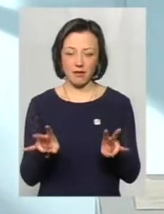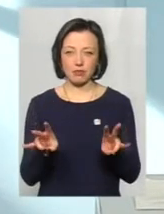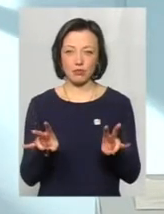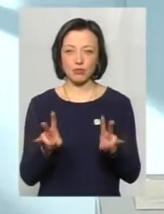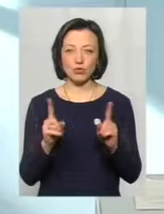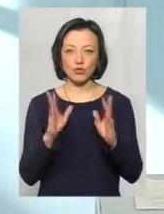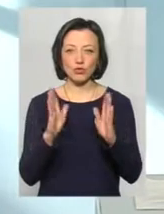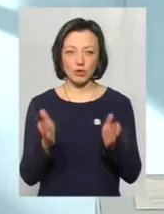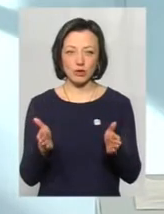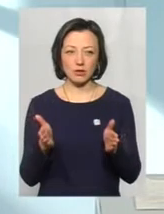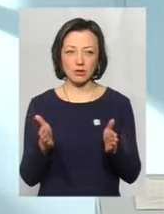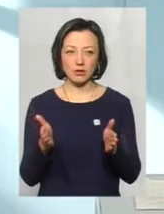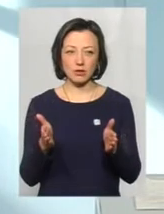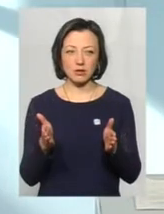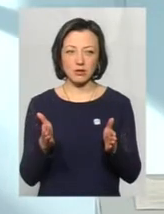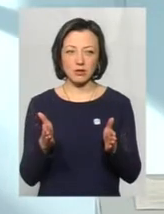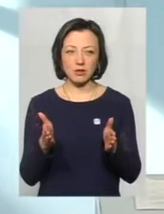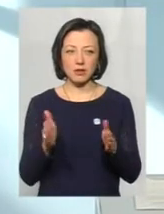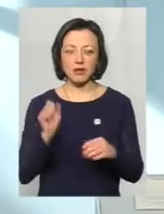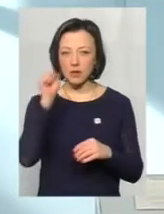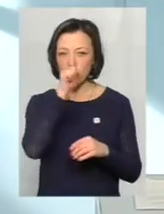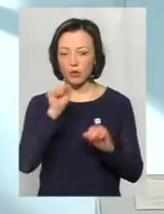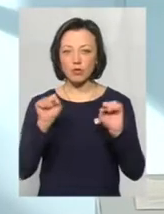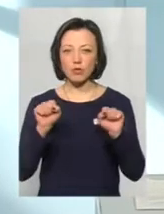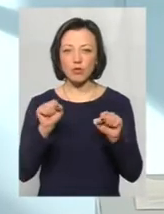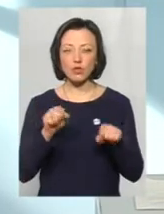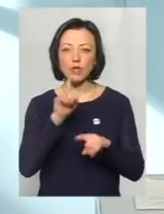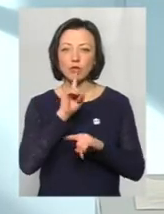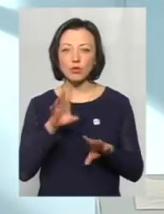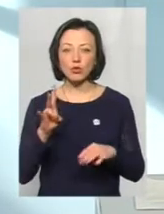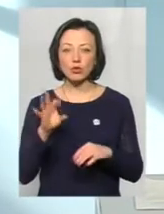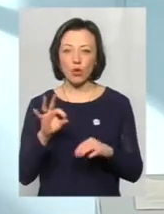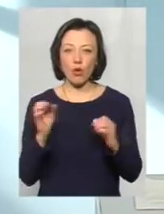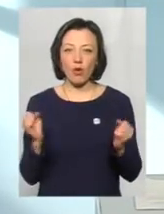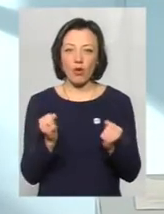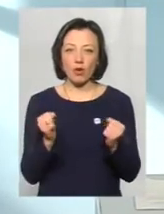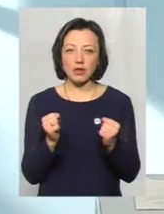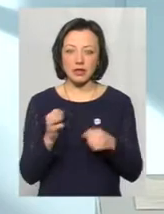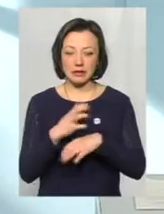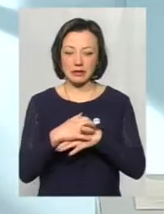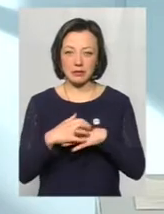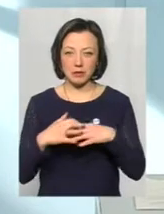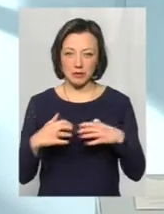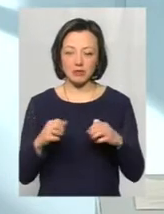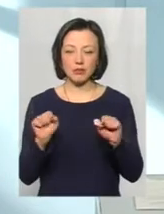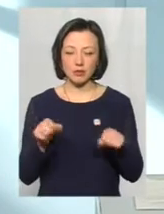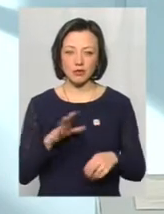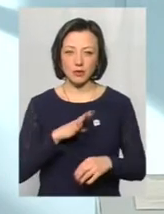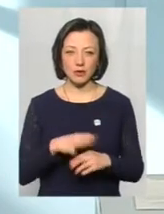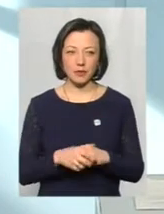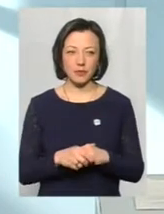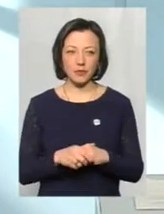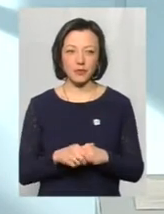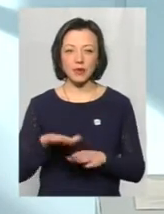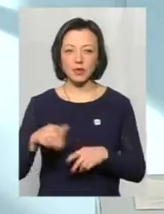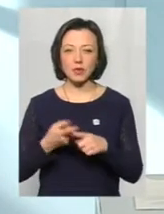що буде, відмороження може і не буде, але холодовий дерматит на шкірі може бути. І